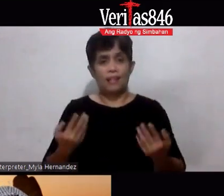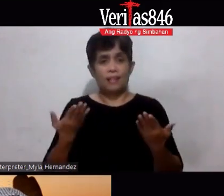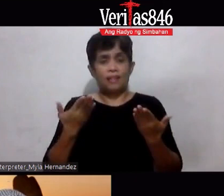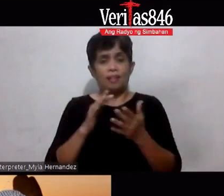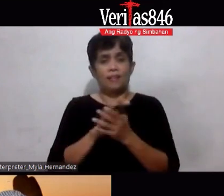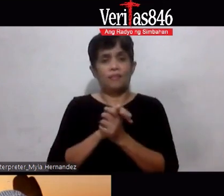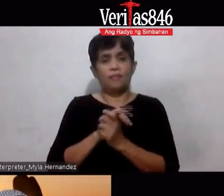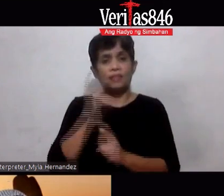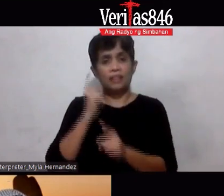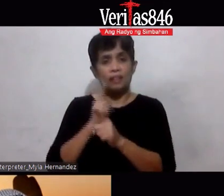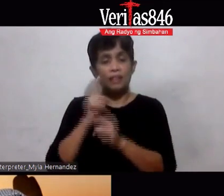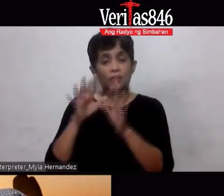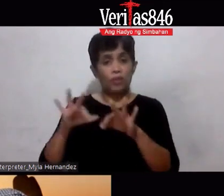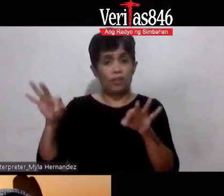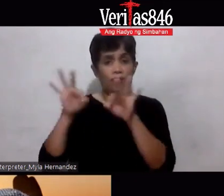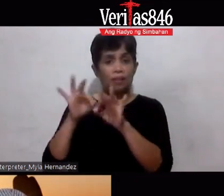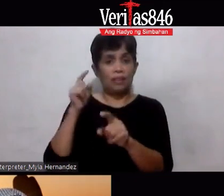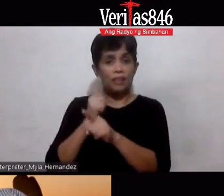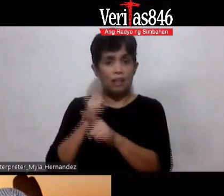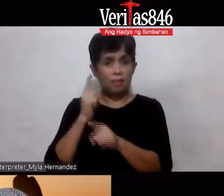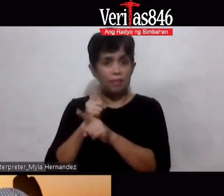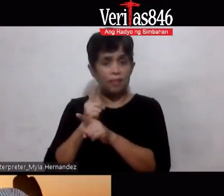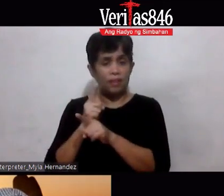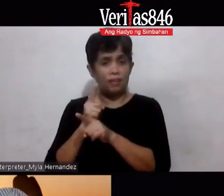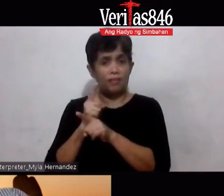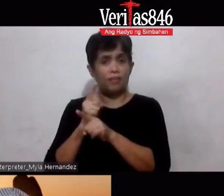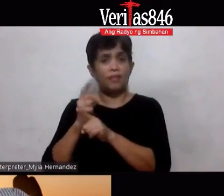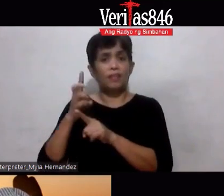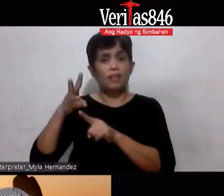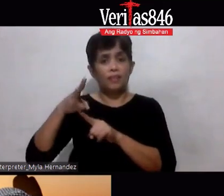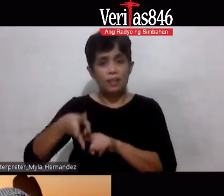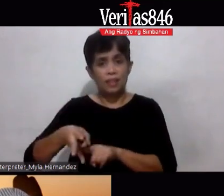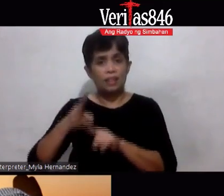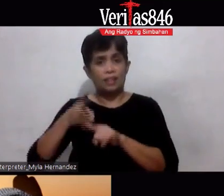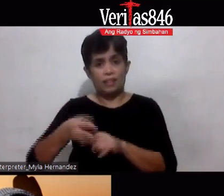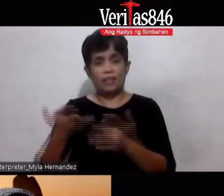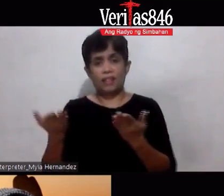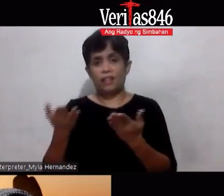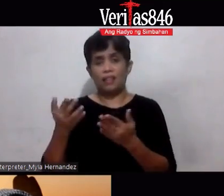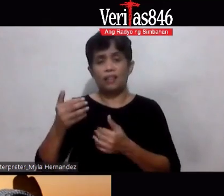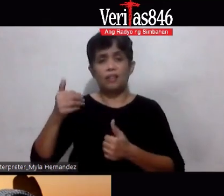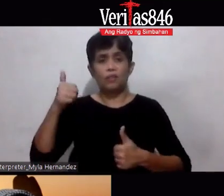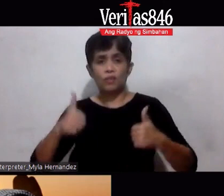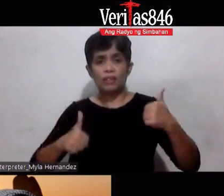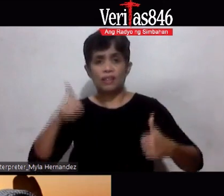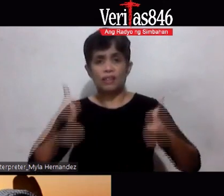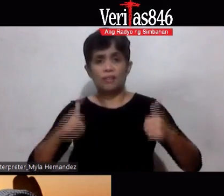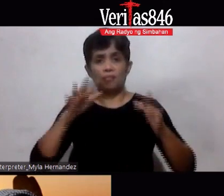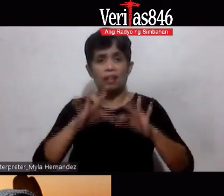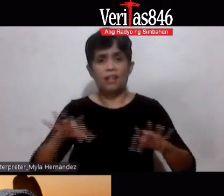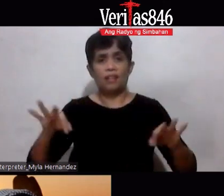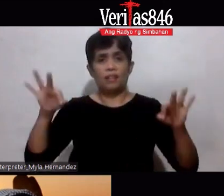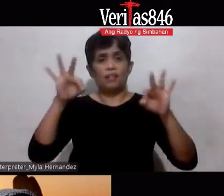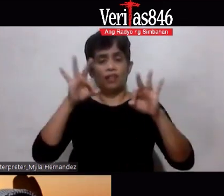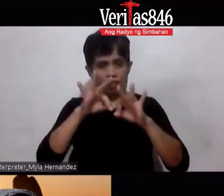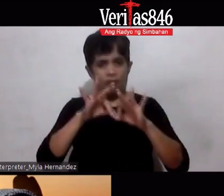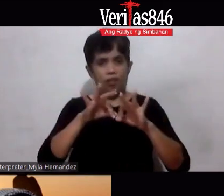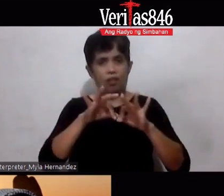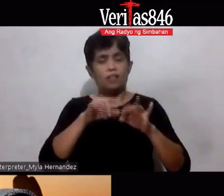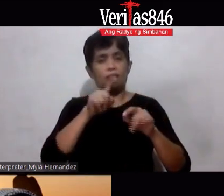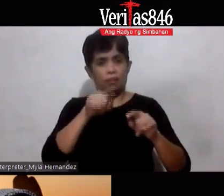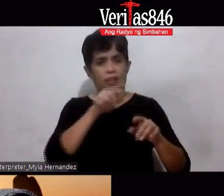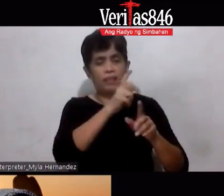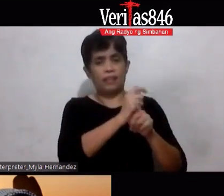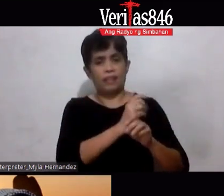ba Ang tama yung timbang natin? Anong mahalaga? Okay? Ano ang mahalaga? At At At At At Pagyamanin natin ito